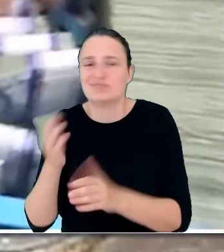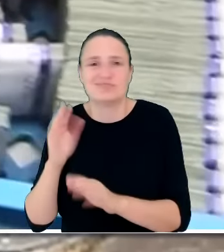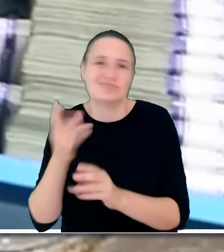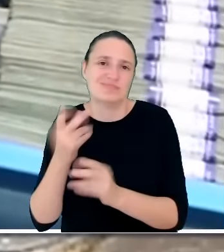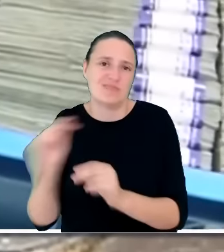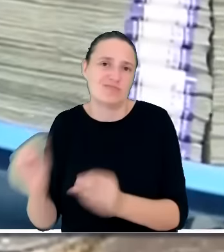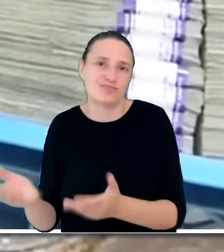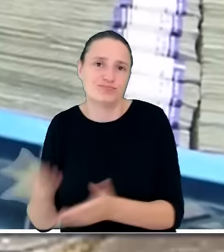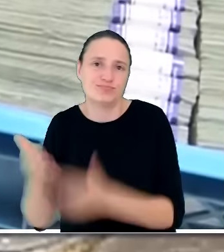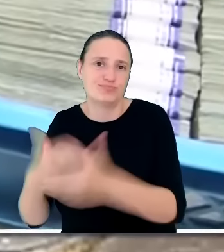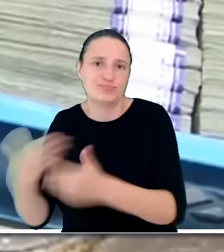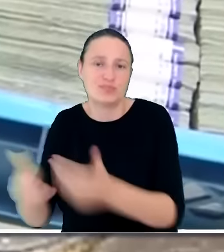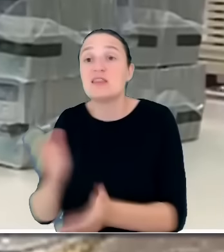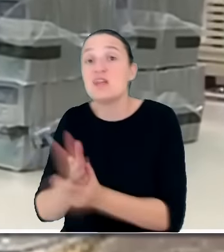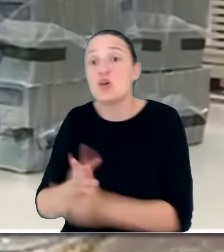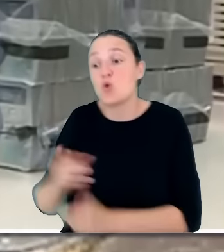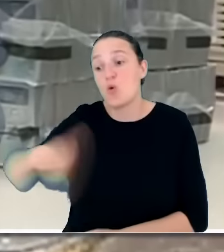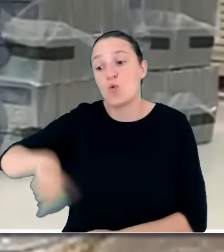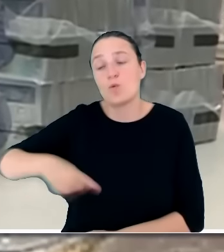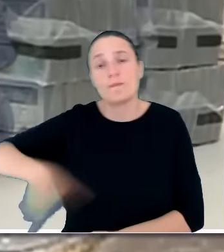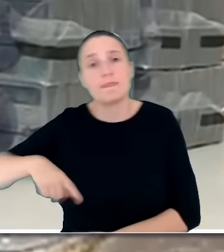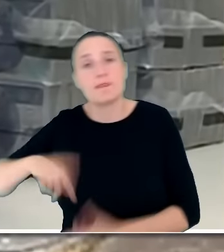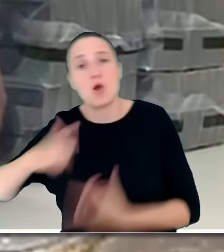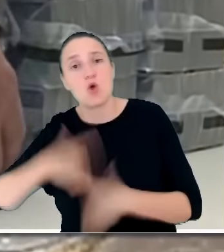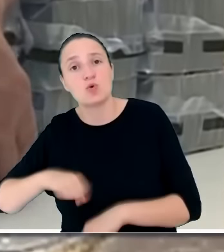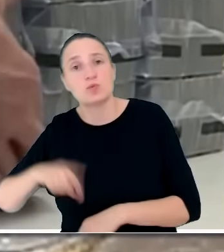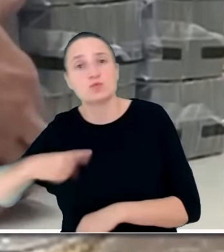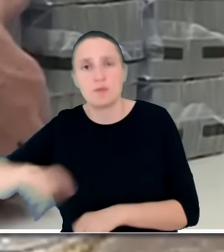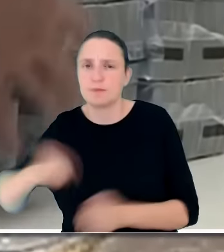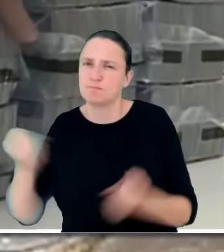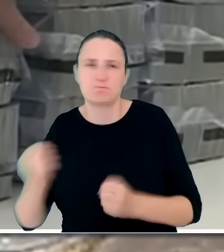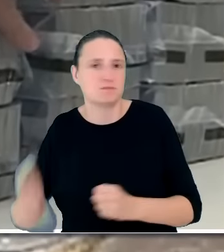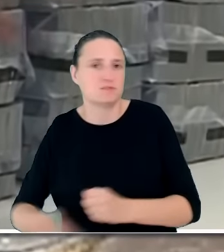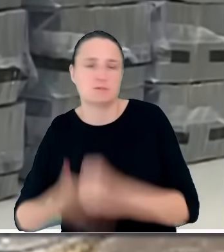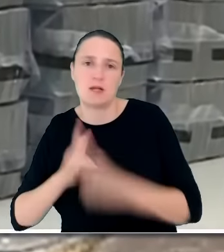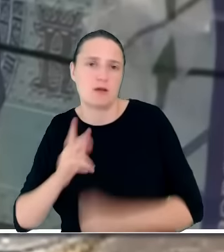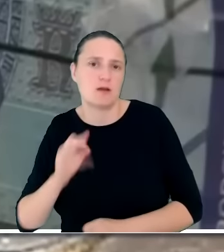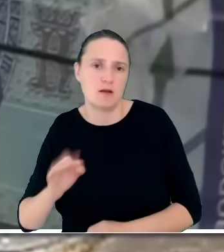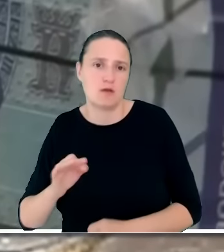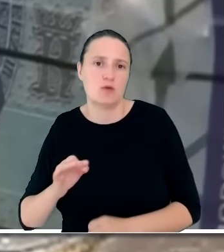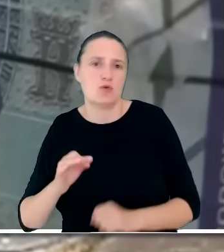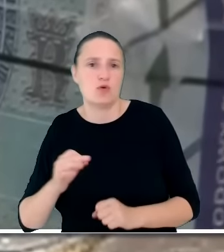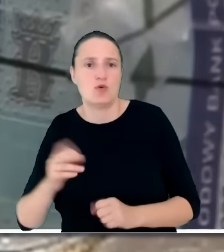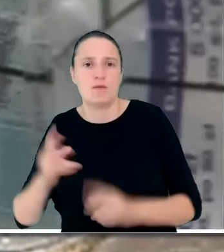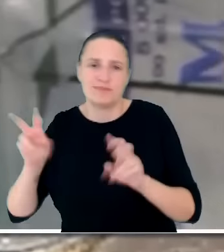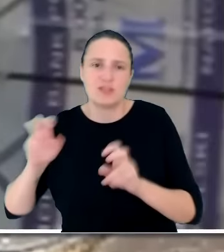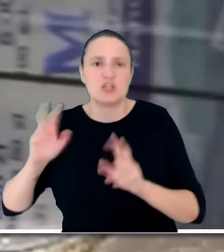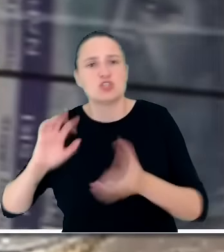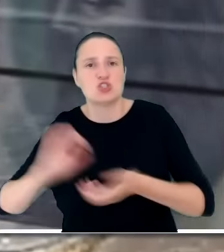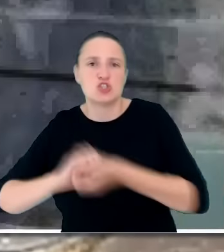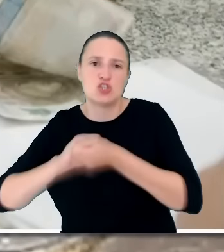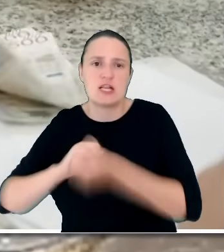ale tylko na tej grupie, która będzie mocno sprzyjała i sprzyja tym silni razem. Czy te różne grupy,